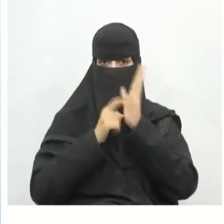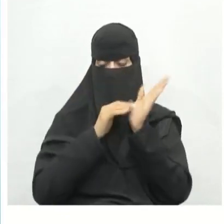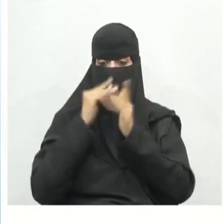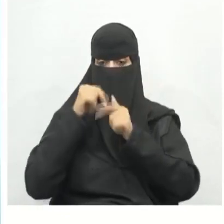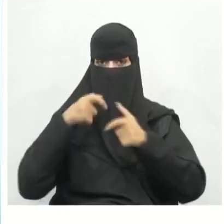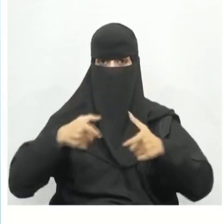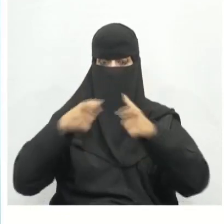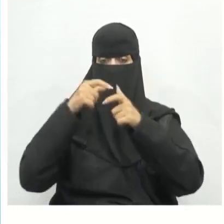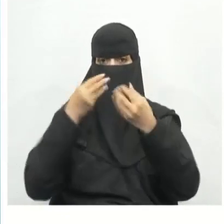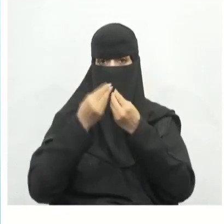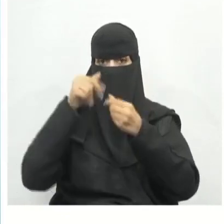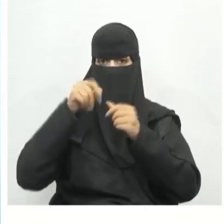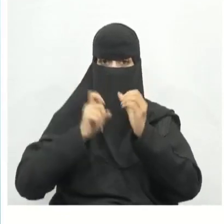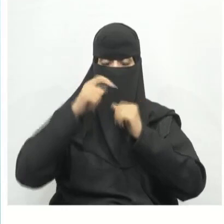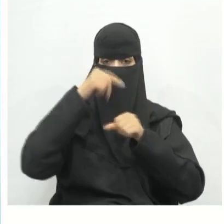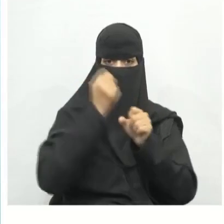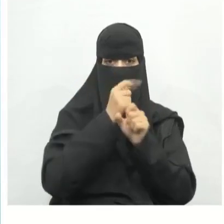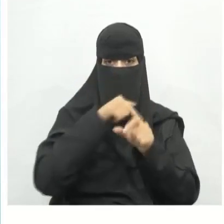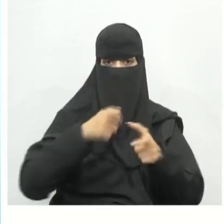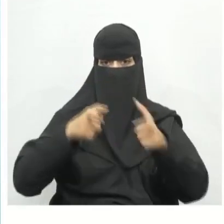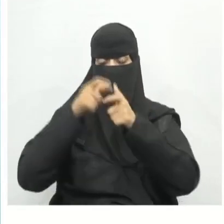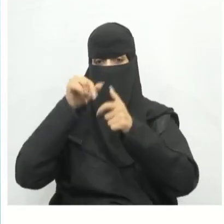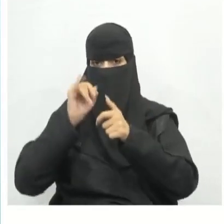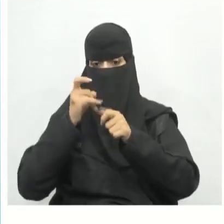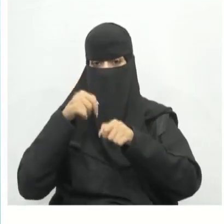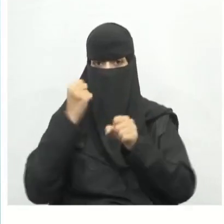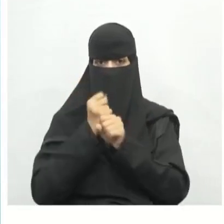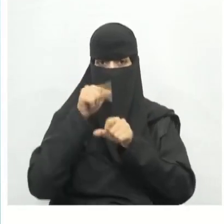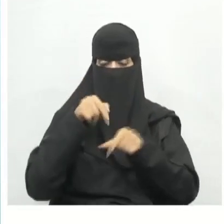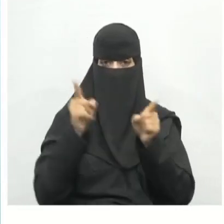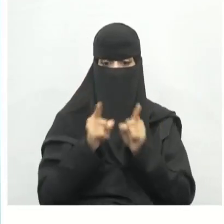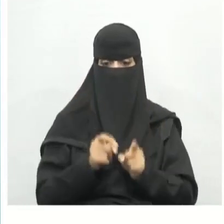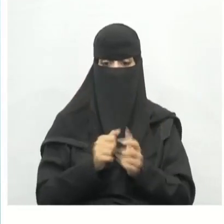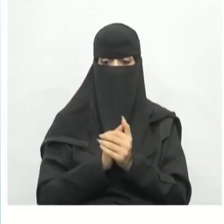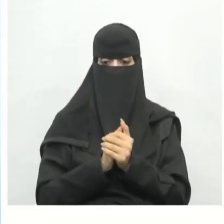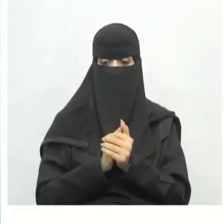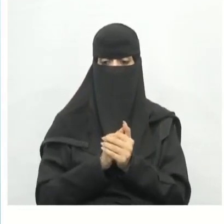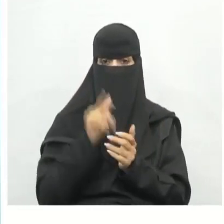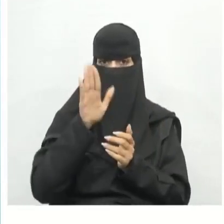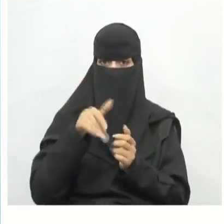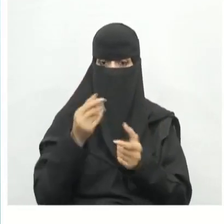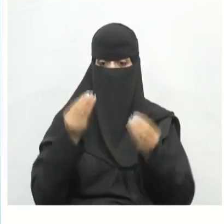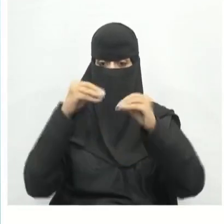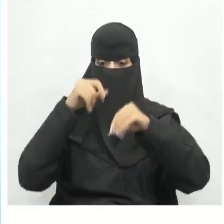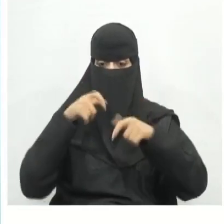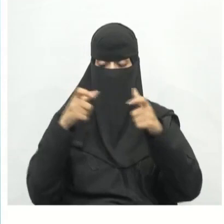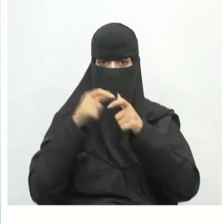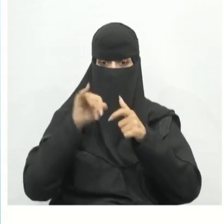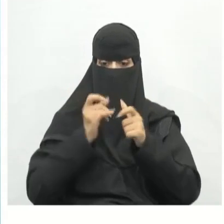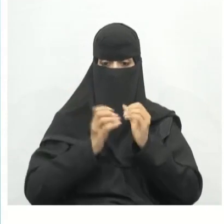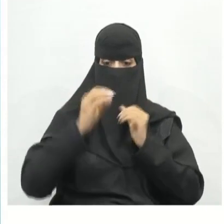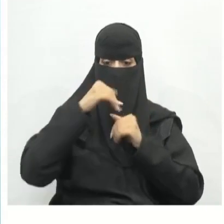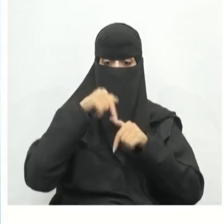وتجميعها معا لأداء مهمة أو مجموعة من المهام المحددة وتوفر أيضا مجموعة من الأدوات